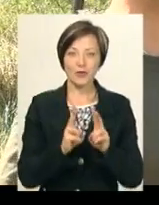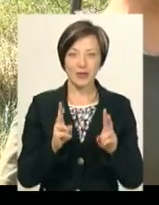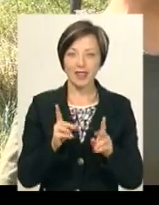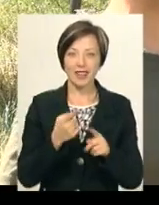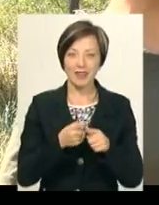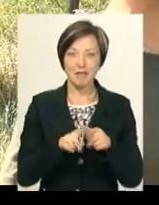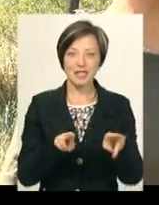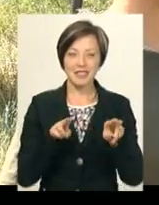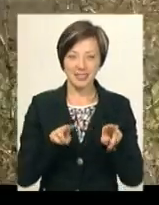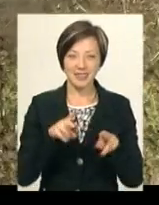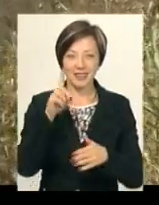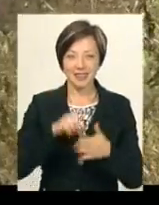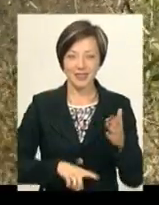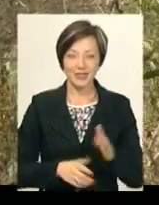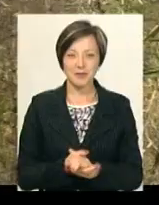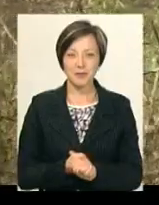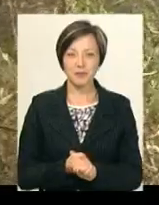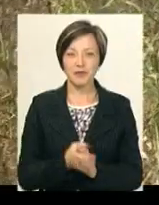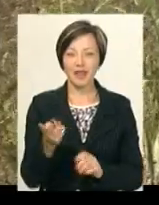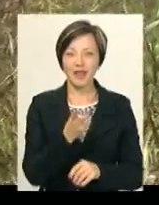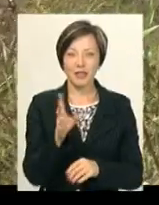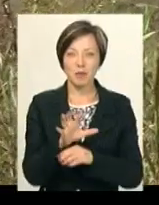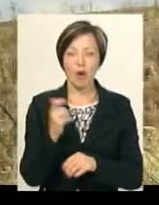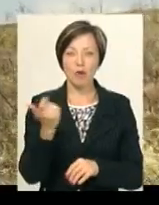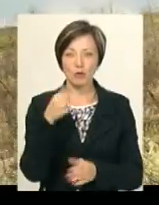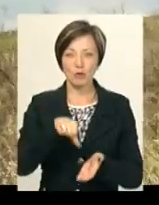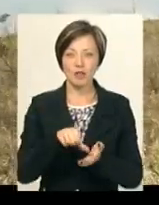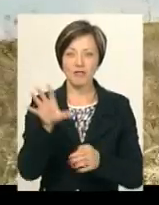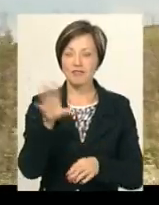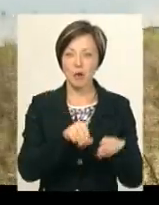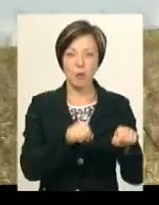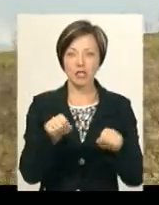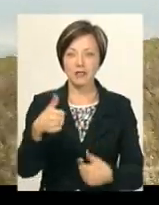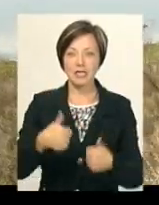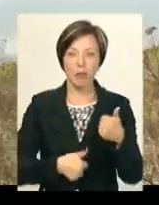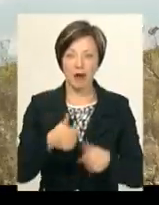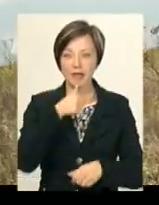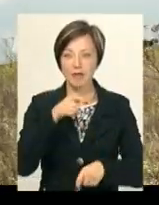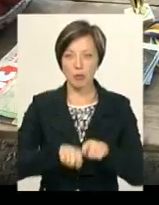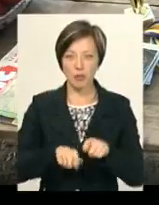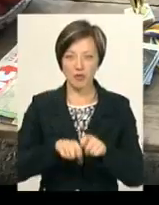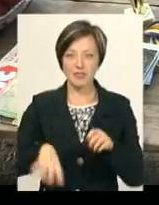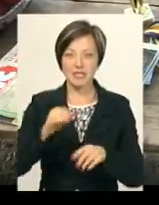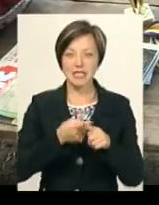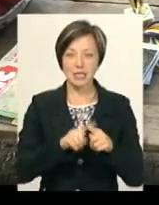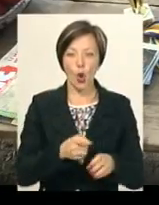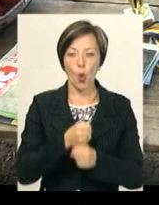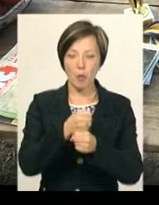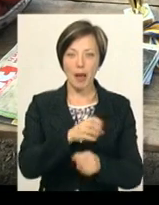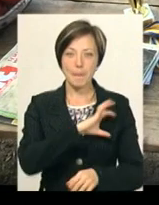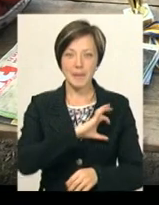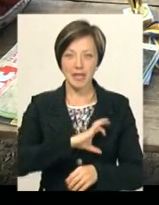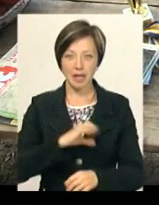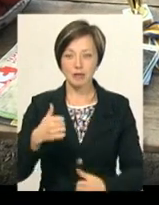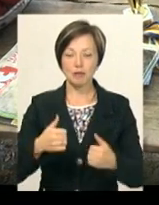мисливець, я надіюся. Із боєм та вестий господа бере участь у всіх можливих змаганнях і випробуваннях. Усі ці кубки та медалі –